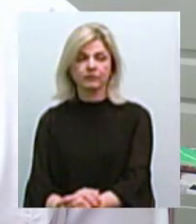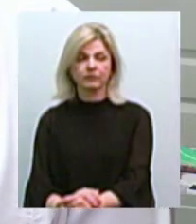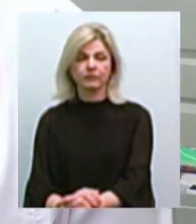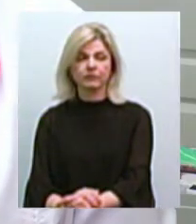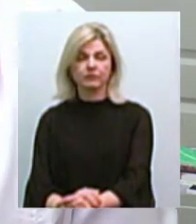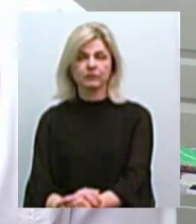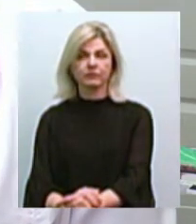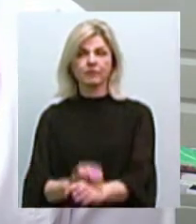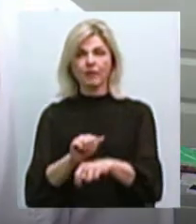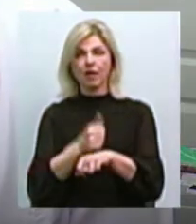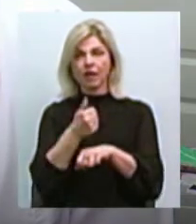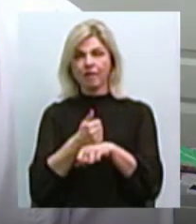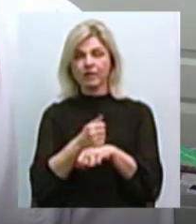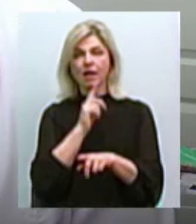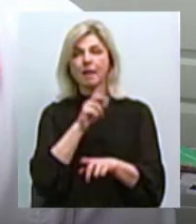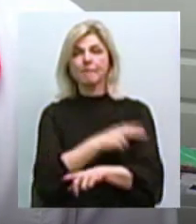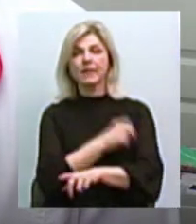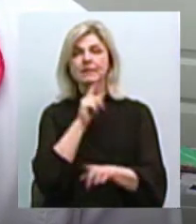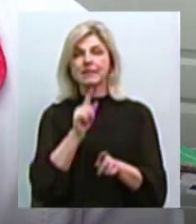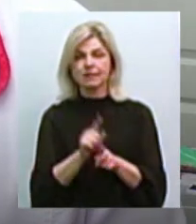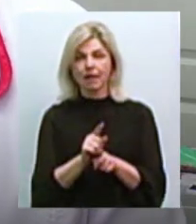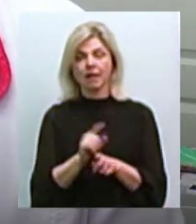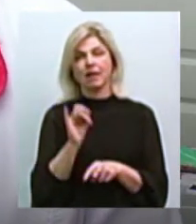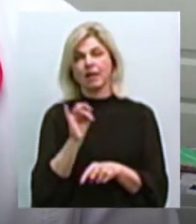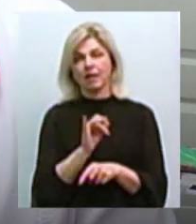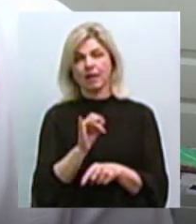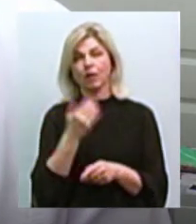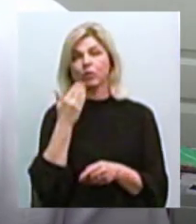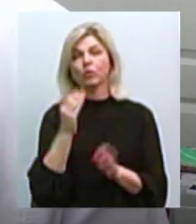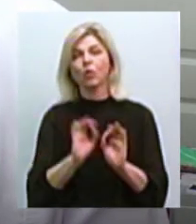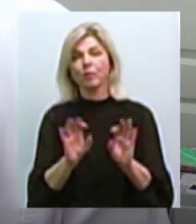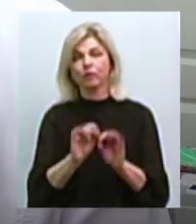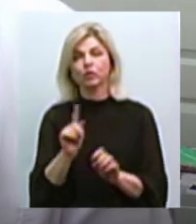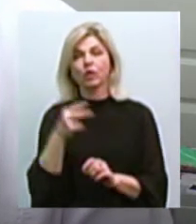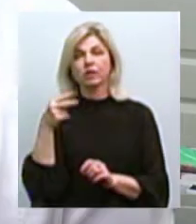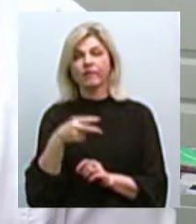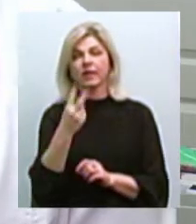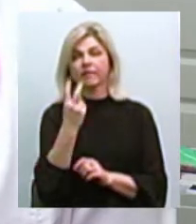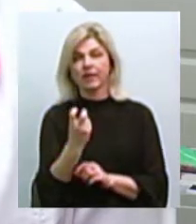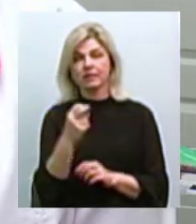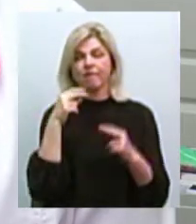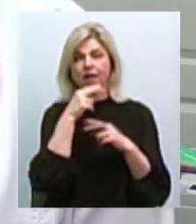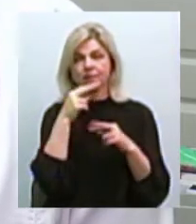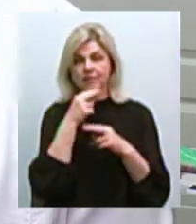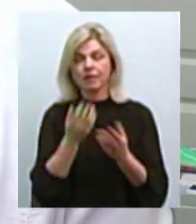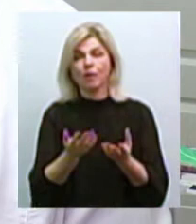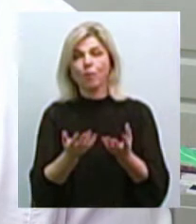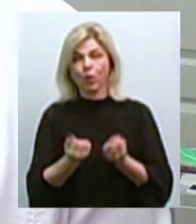Головна медсестра виходить і доповідала, що 2200 вакцин отримано на